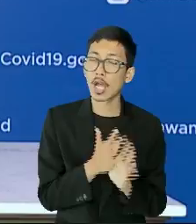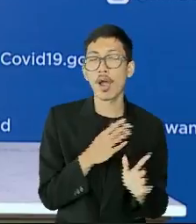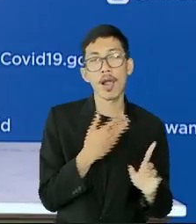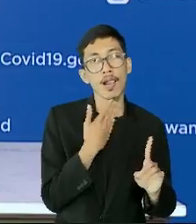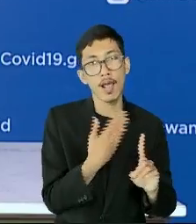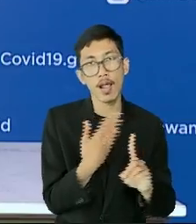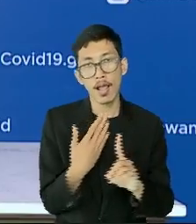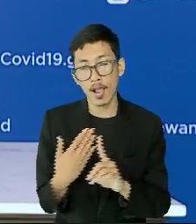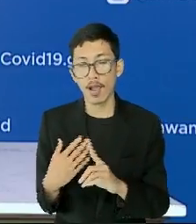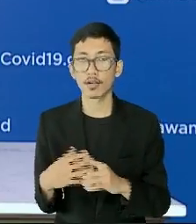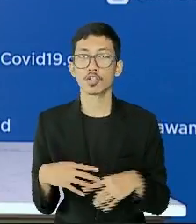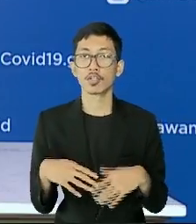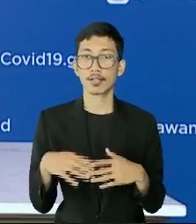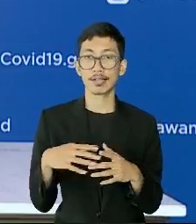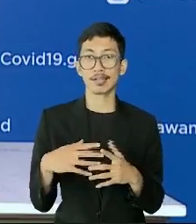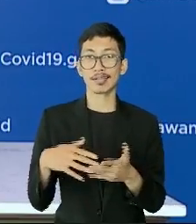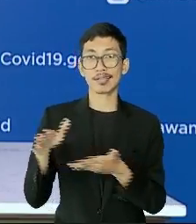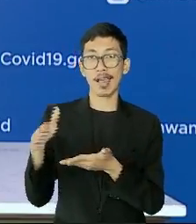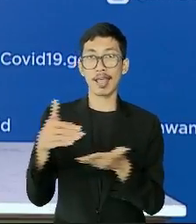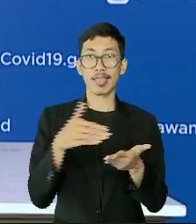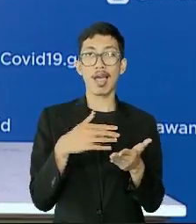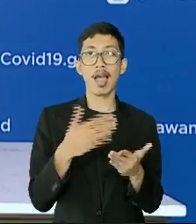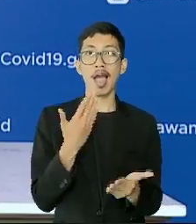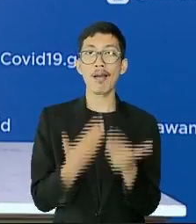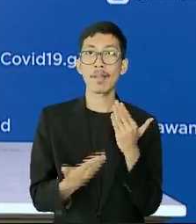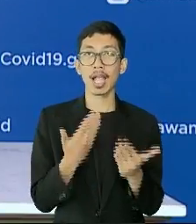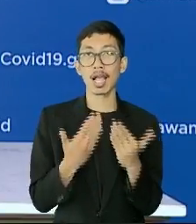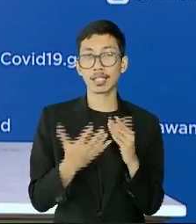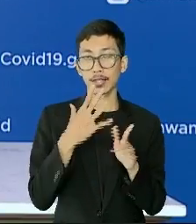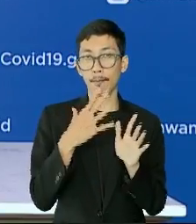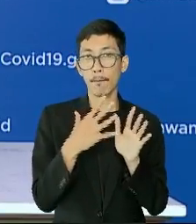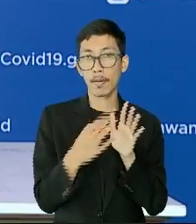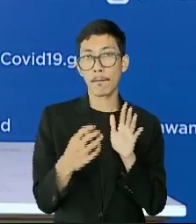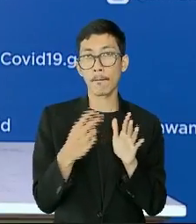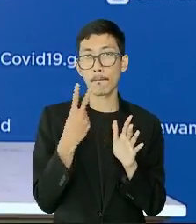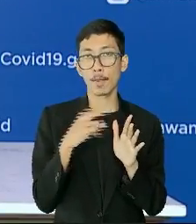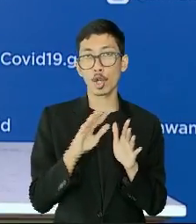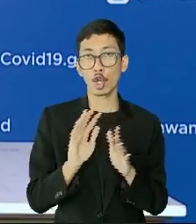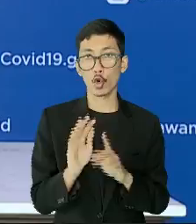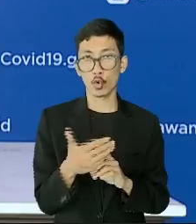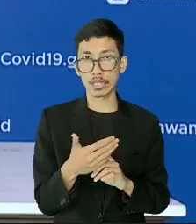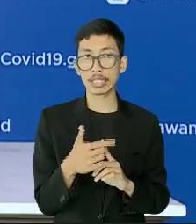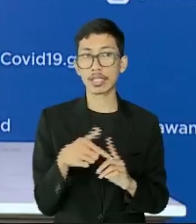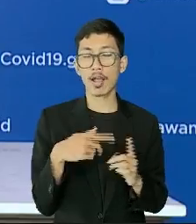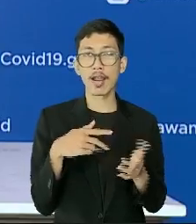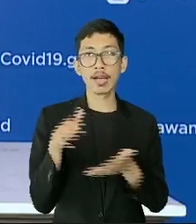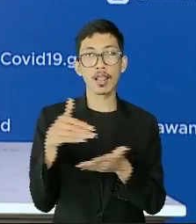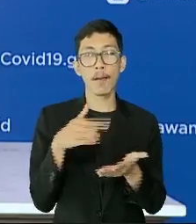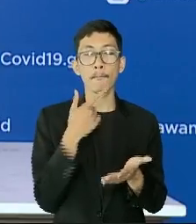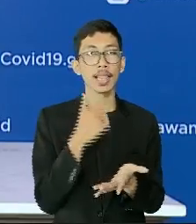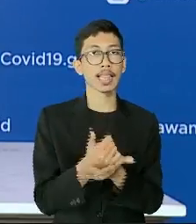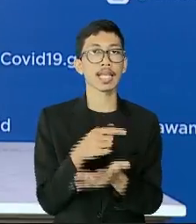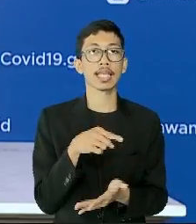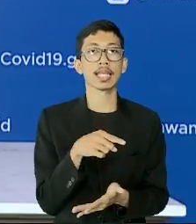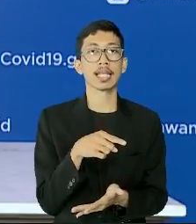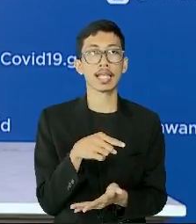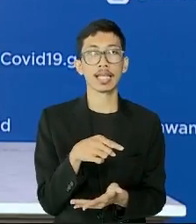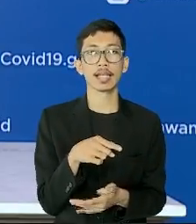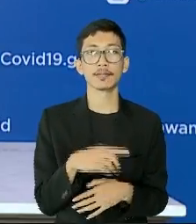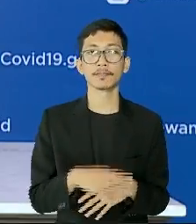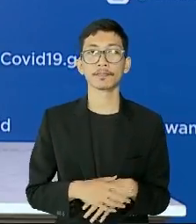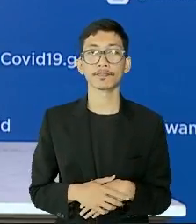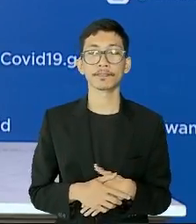data peduli lindungi digunakan untuk mengetahui efektivitas screening kesehatan yang digunakan di berbagai